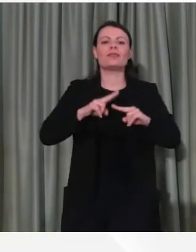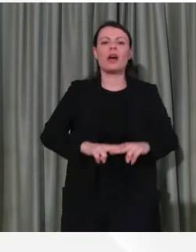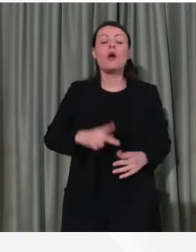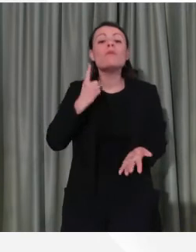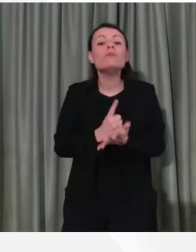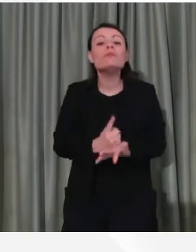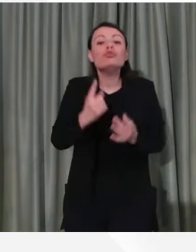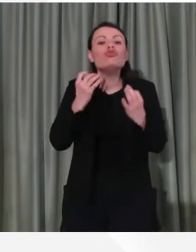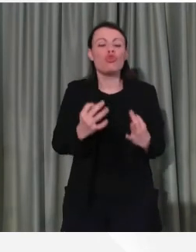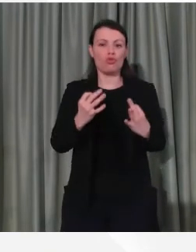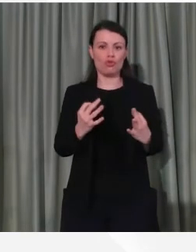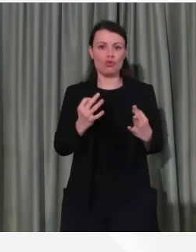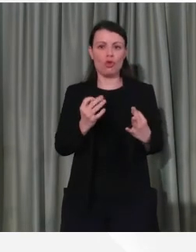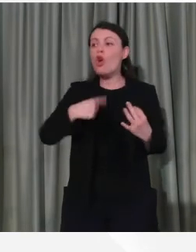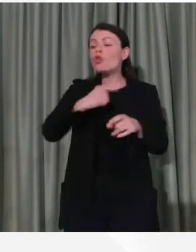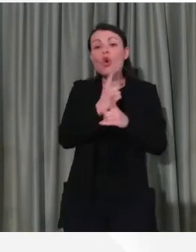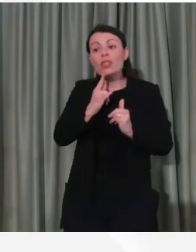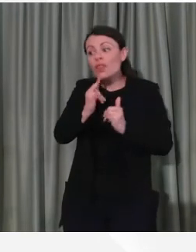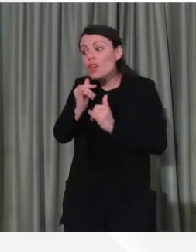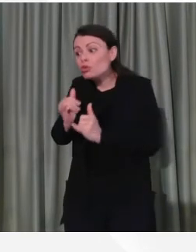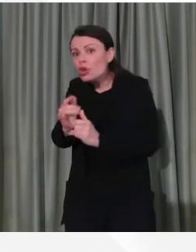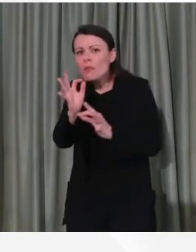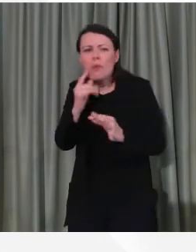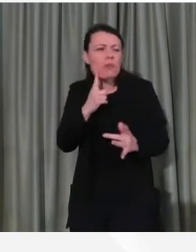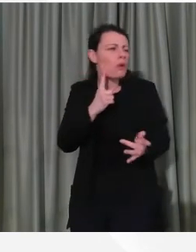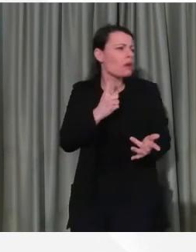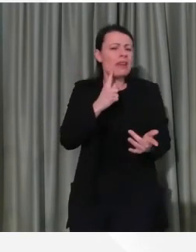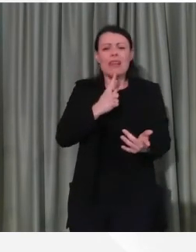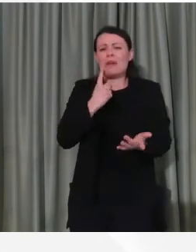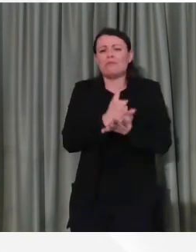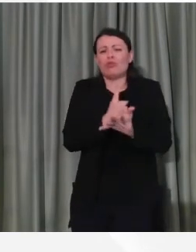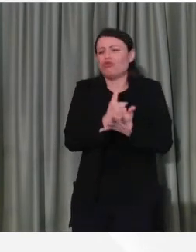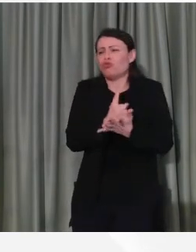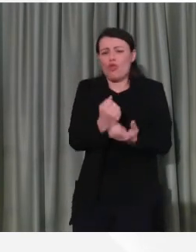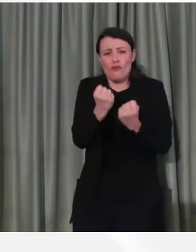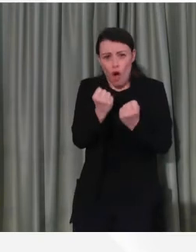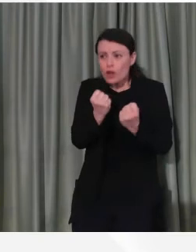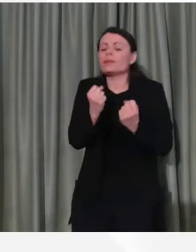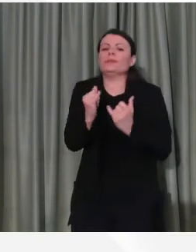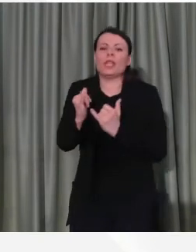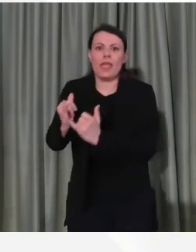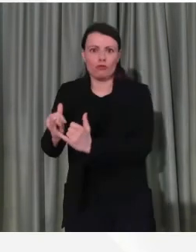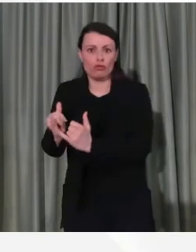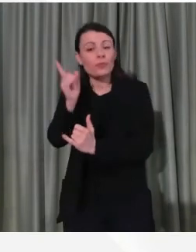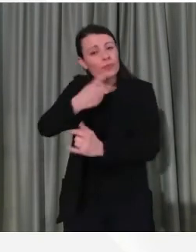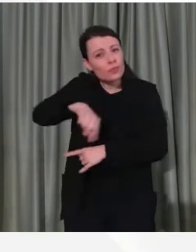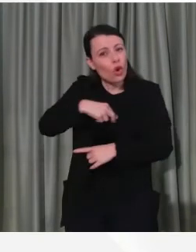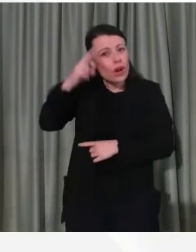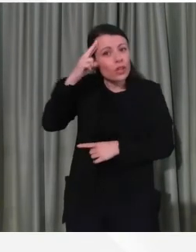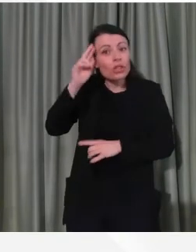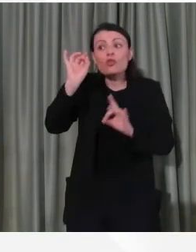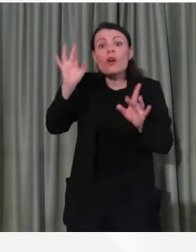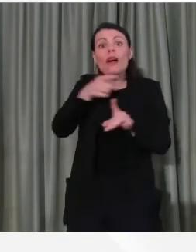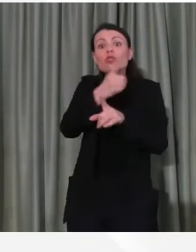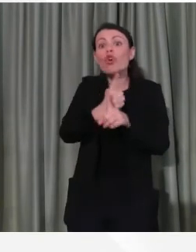assolutamente uscire se non per estrema necessità. Abbiamo ricordato che anche a fare la spesa è bene se possibile